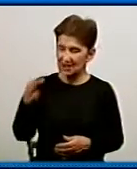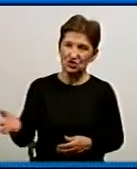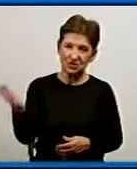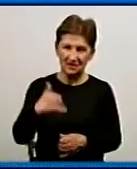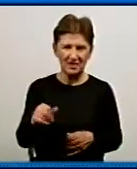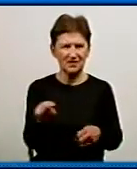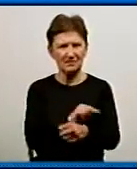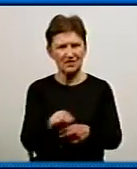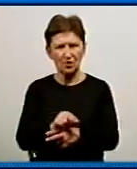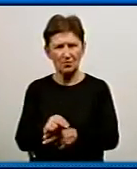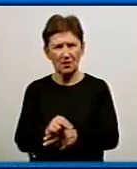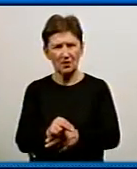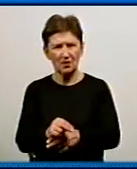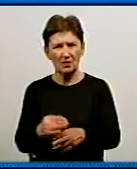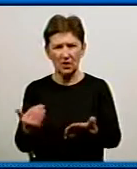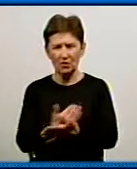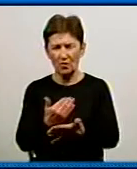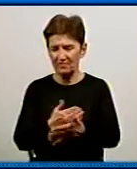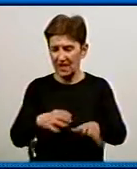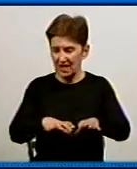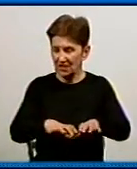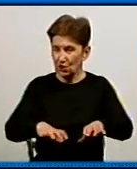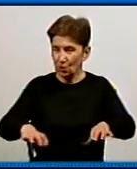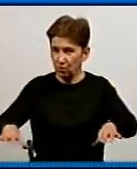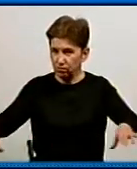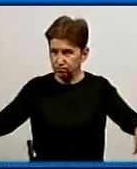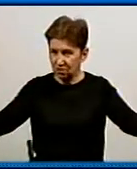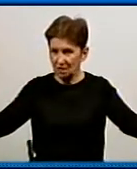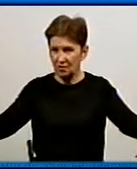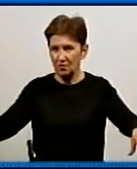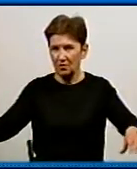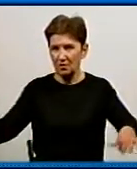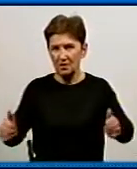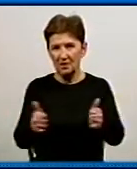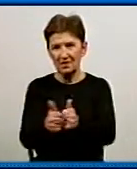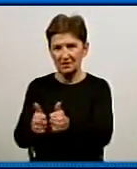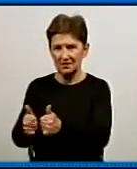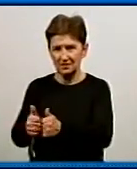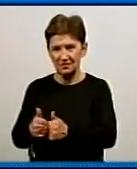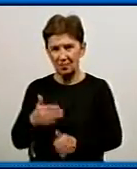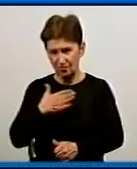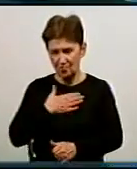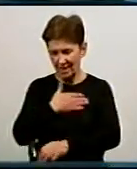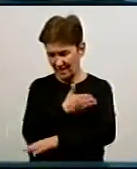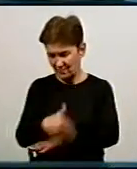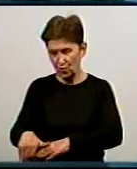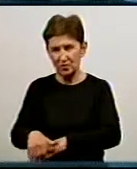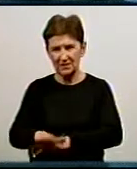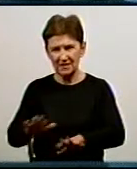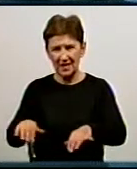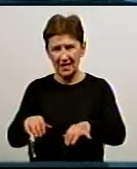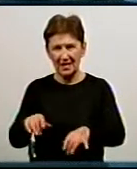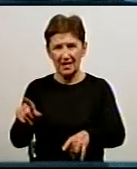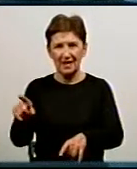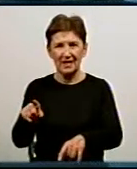відремонтуємо, покладемо нові труби пропіленові навколо мого кварталу, чи по моїй вулиці, тому що насосна станція – це